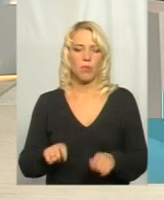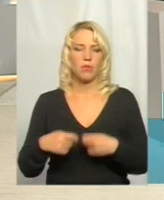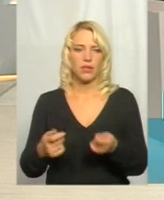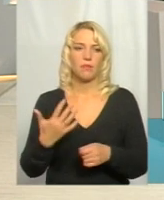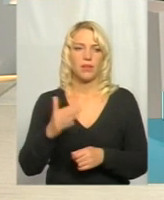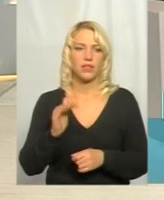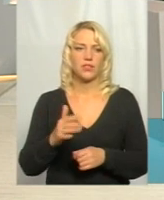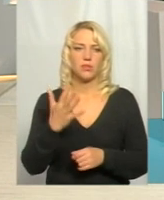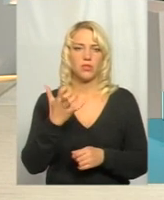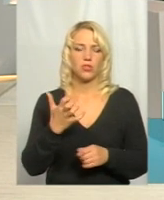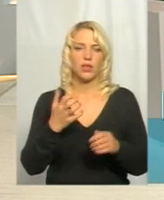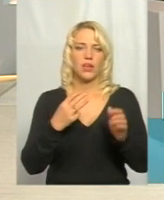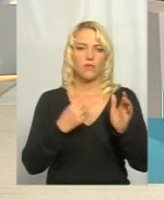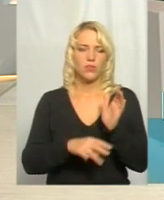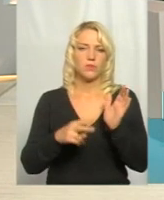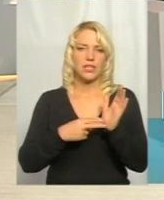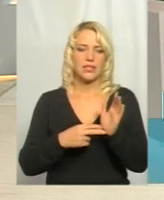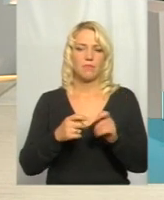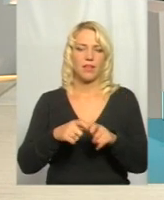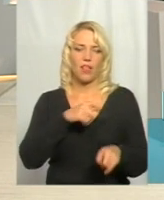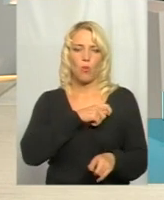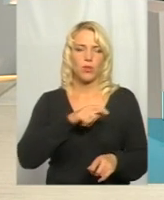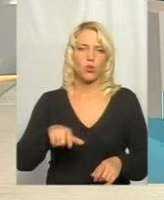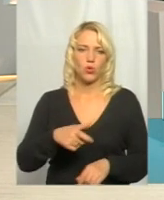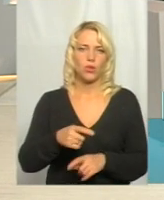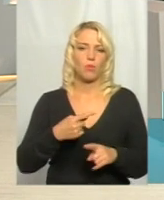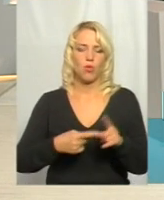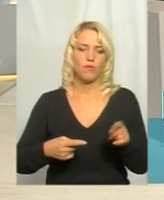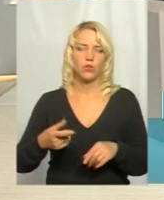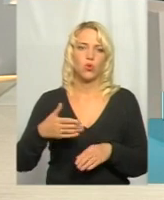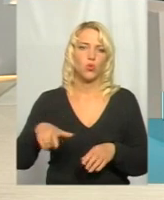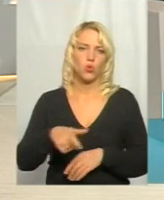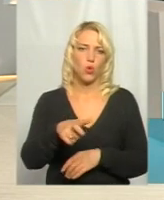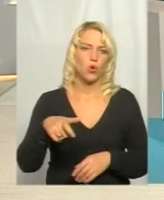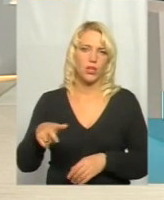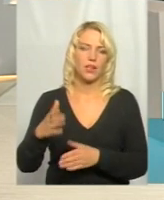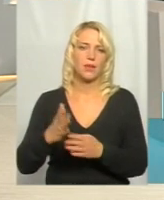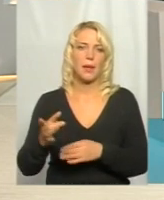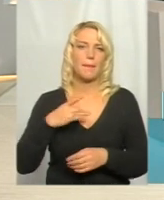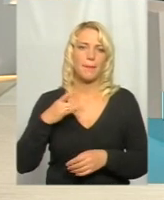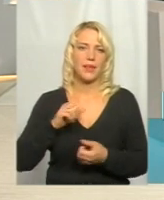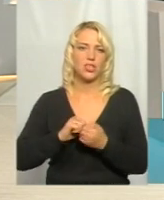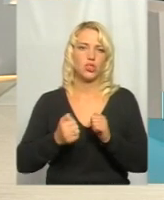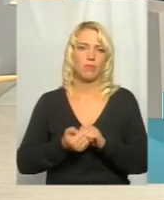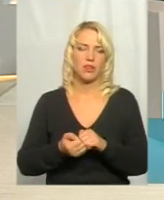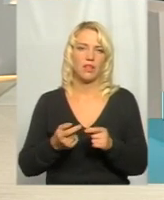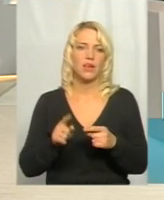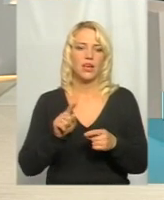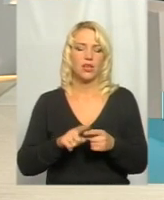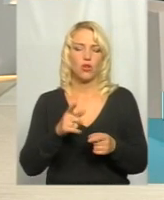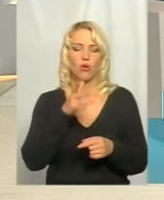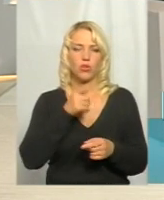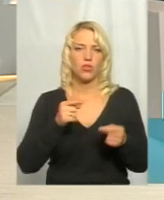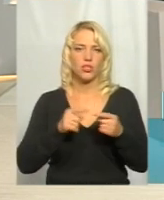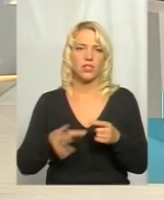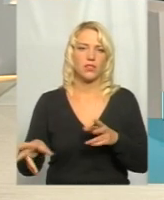5087 кілометрів доріг, половина доріг, 2500, є білощебеневими. І одночасно перевести їх